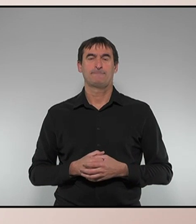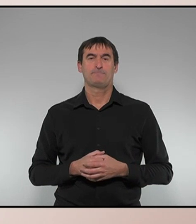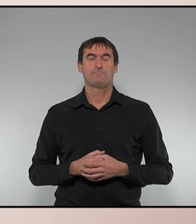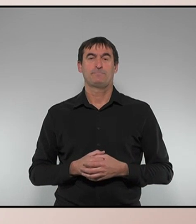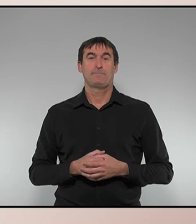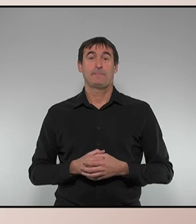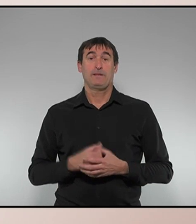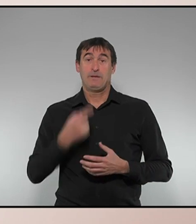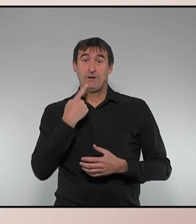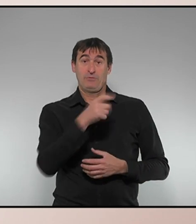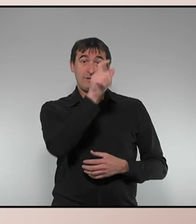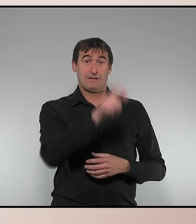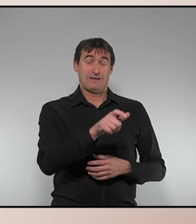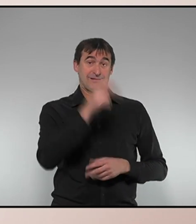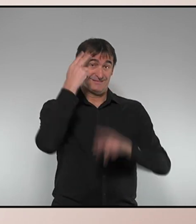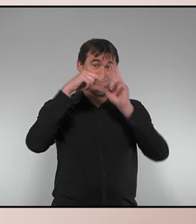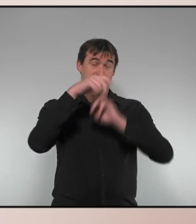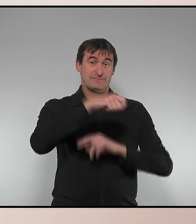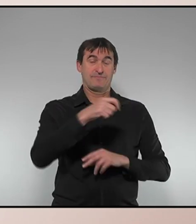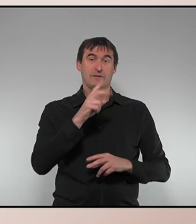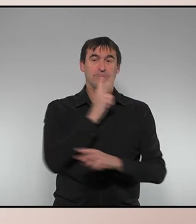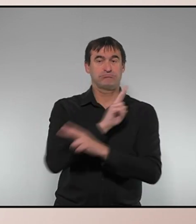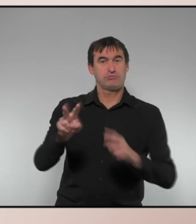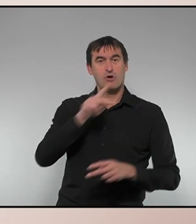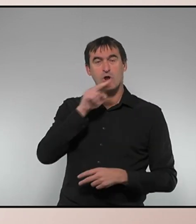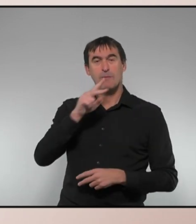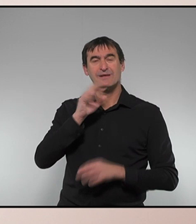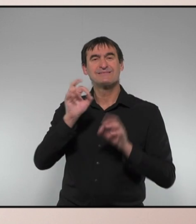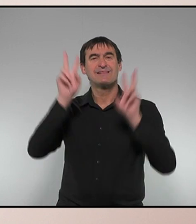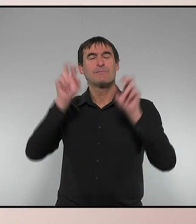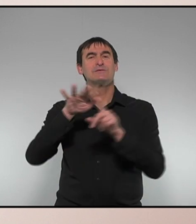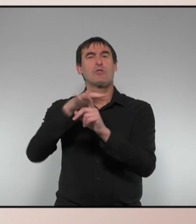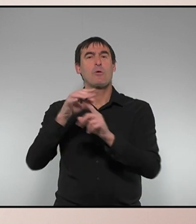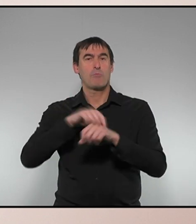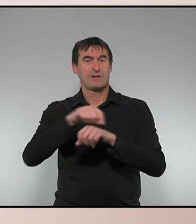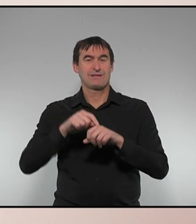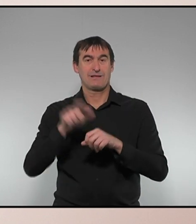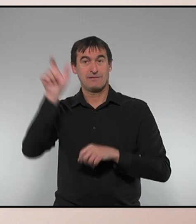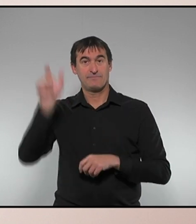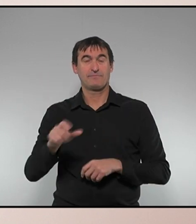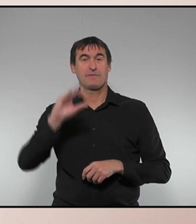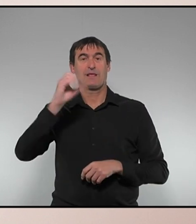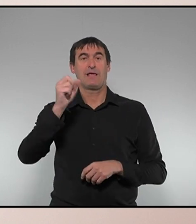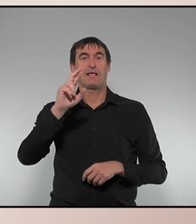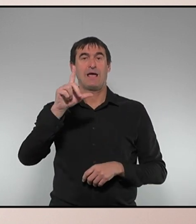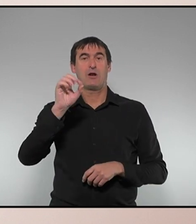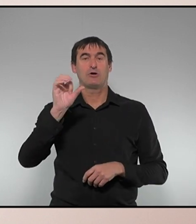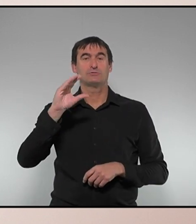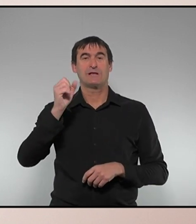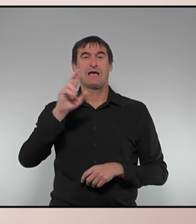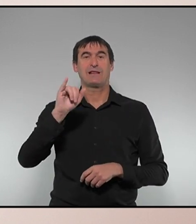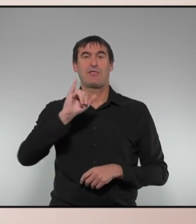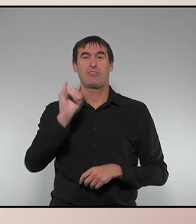Pregunta al president de la Generalitat a respondre oralment a la ple sobre la situació política. Forma la pregunta al diputat Carlos Carrizosa Torres del grup